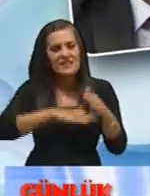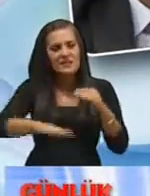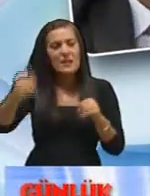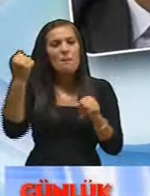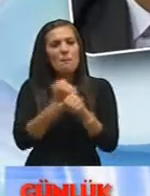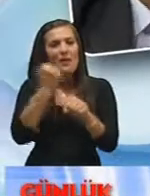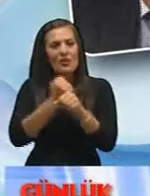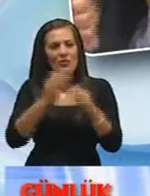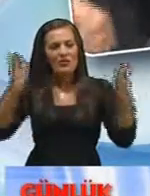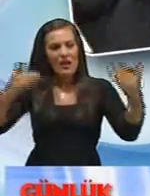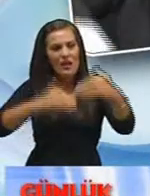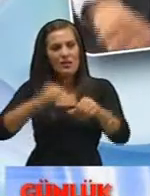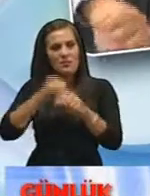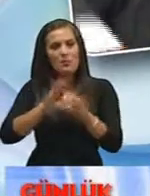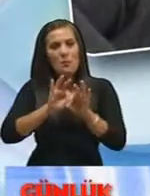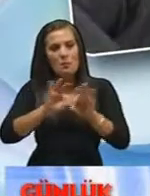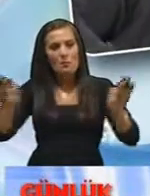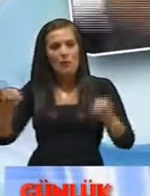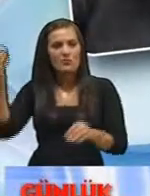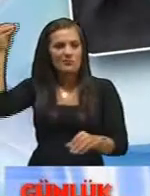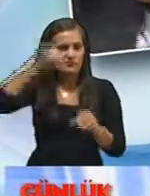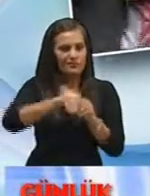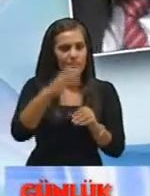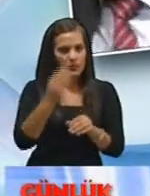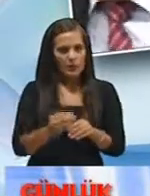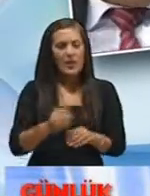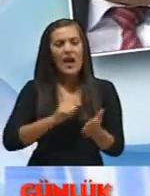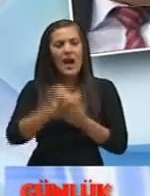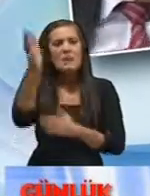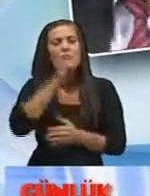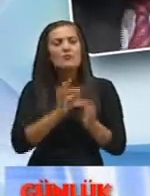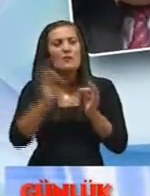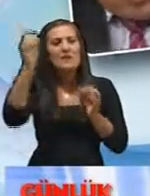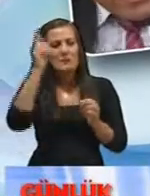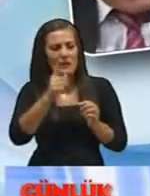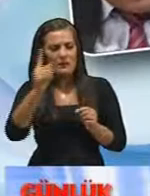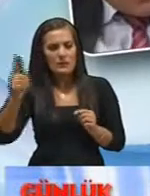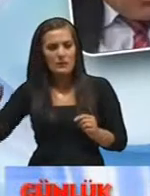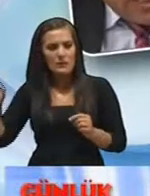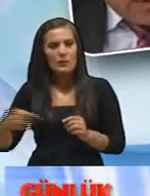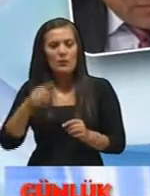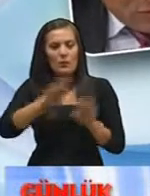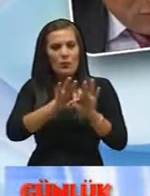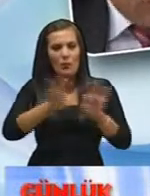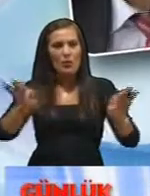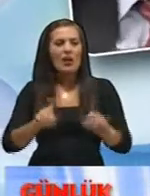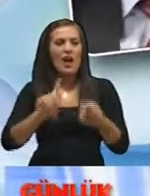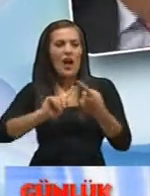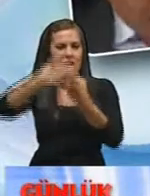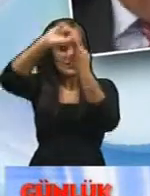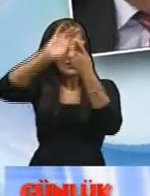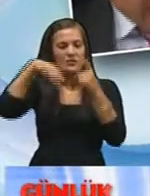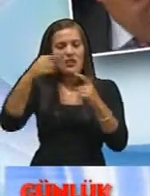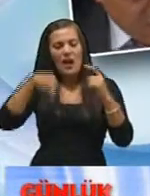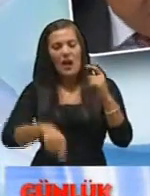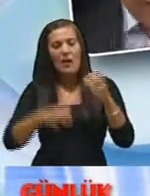Beton kalıplara Boru Fiks ediliyor Her 500 metre de Bir Bu boru Askıdaki 250 metre Hem yukarıdan Askıdan